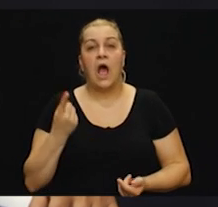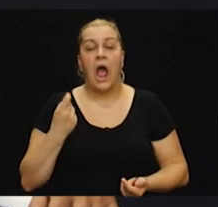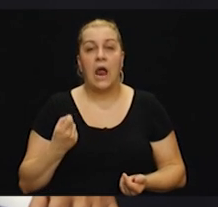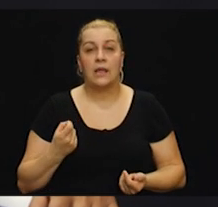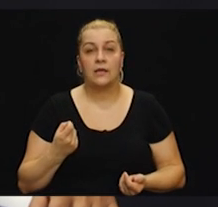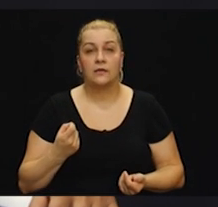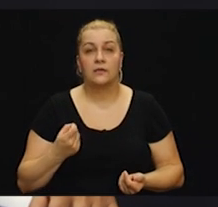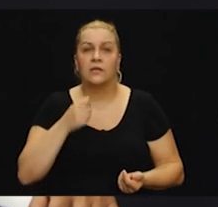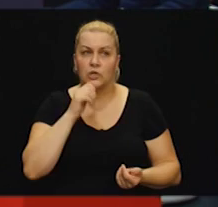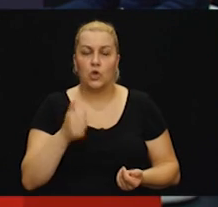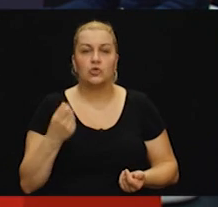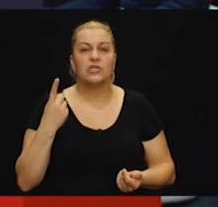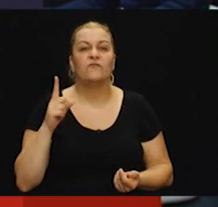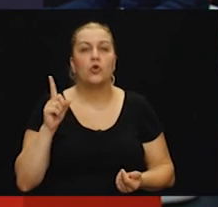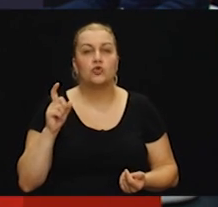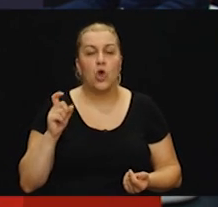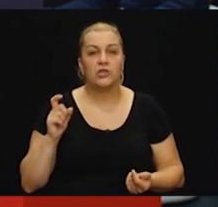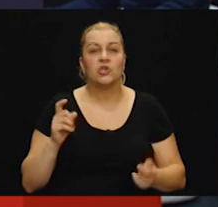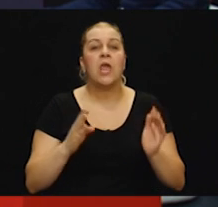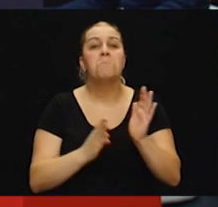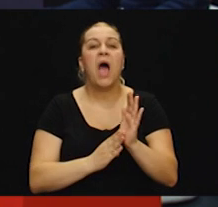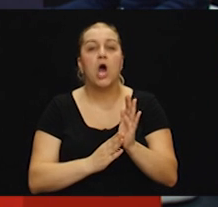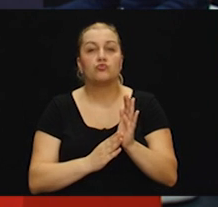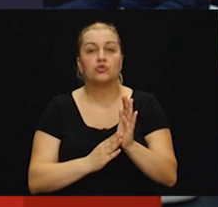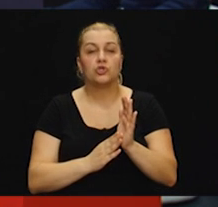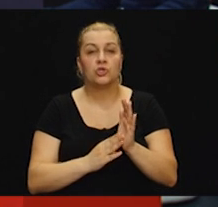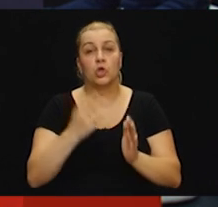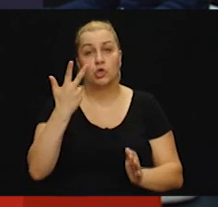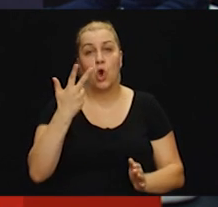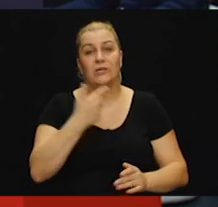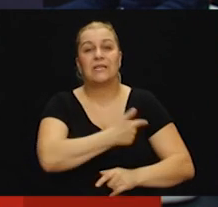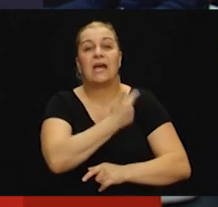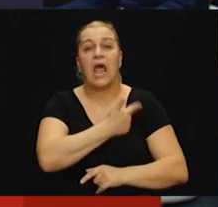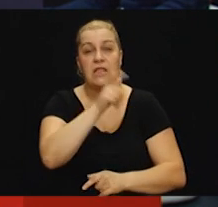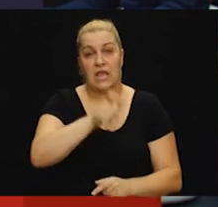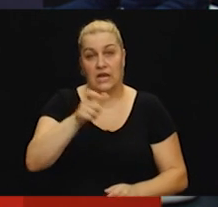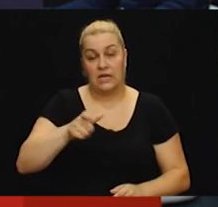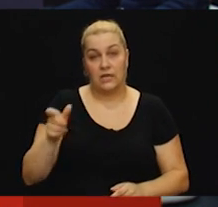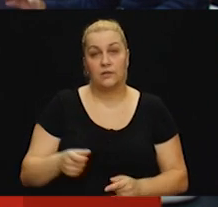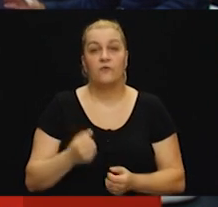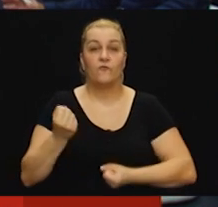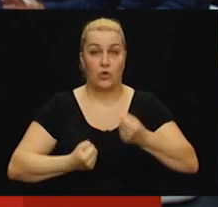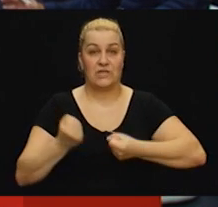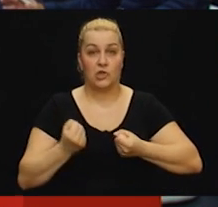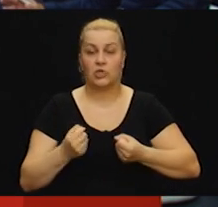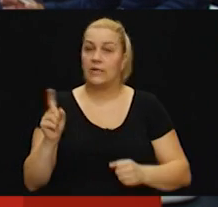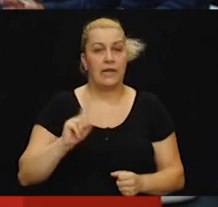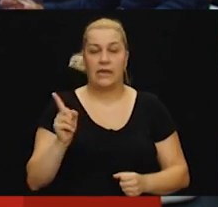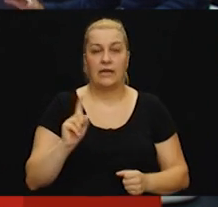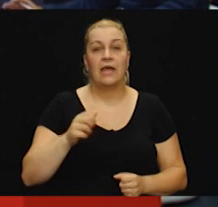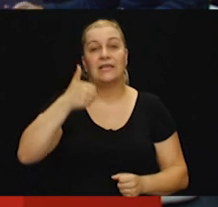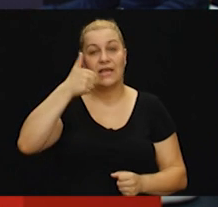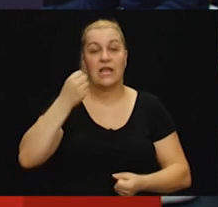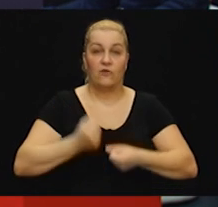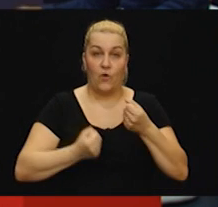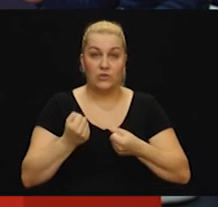Ivo Čotić tada još i Marušić. Trojica ranjenih ljudi tu. Vozači sve. Ne, ne,